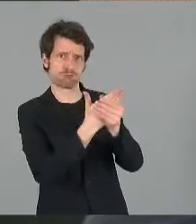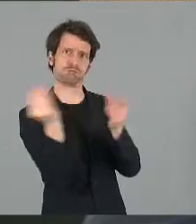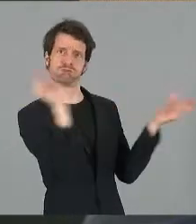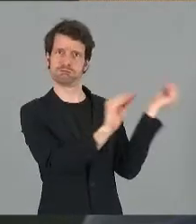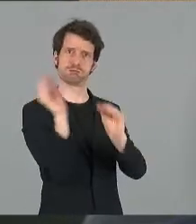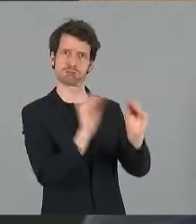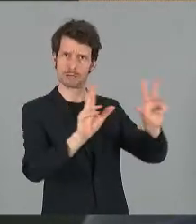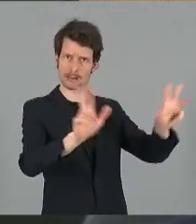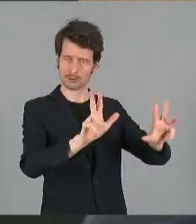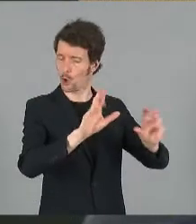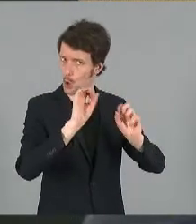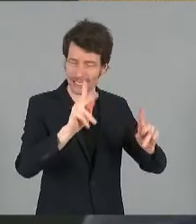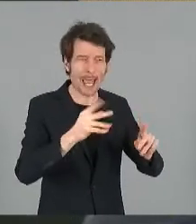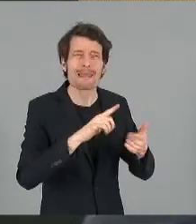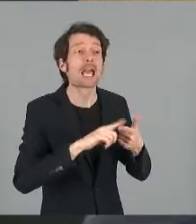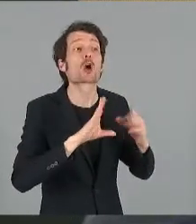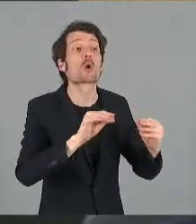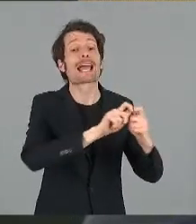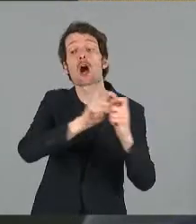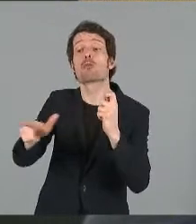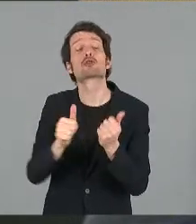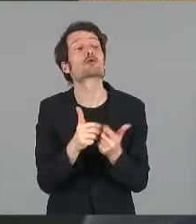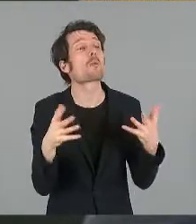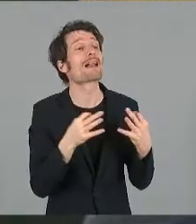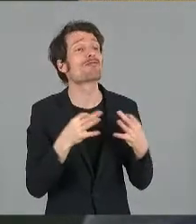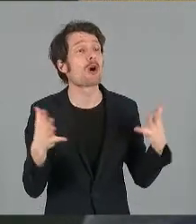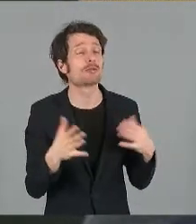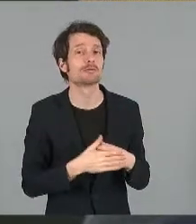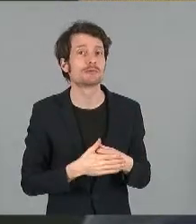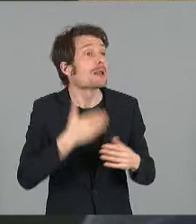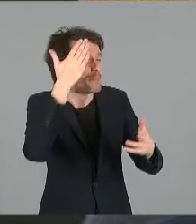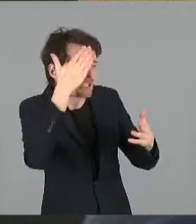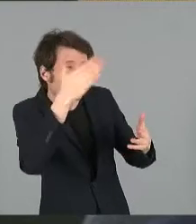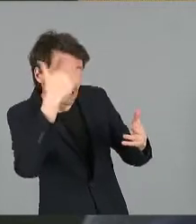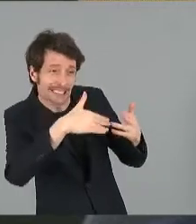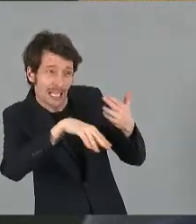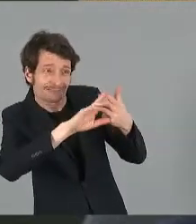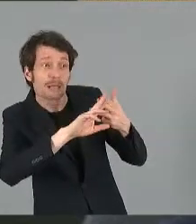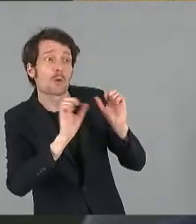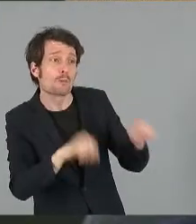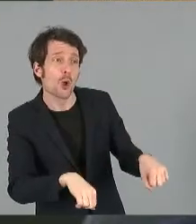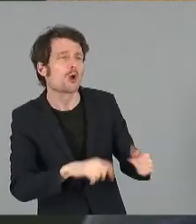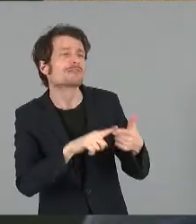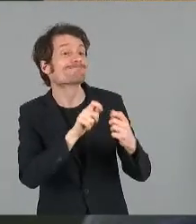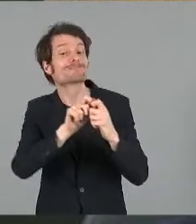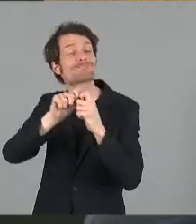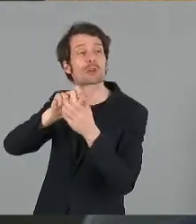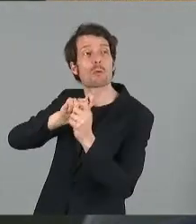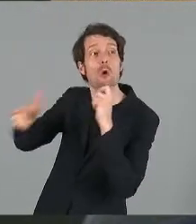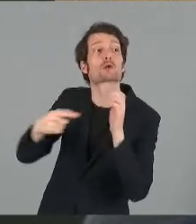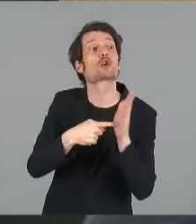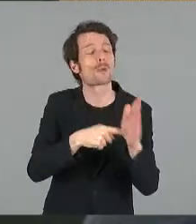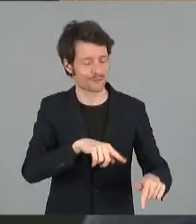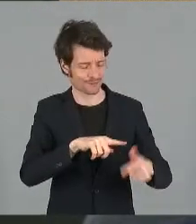des dossiers. Mais concrètement, combien de temps, si vous avez la réponse de traitement et concrètement, quand aura lieu ce versement ? Dernière question,